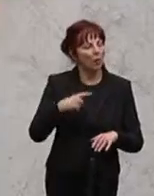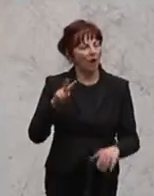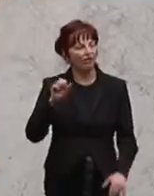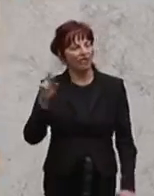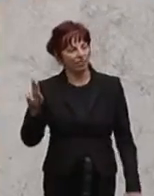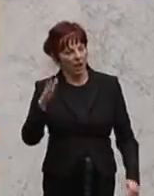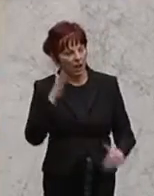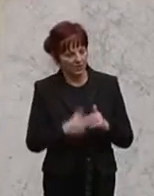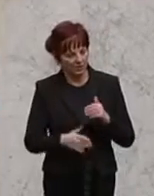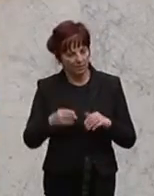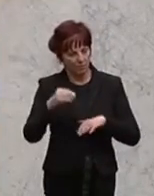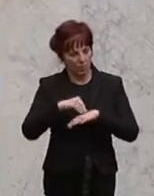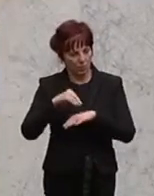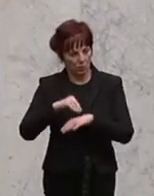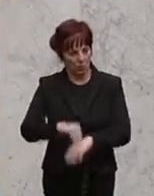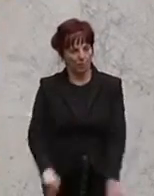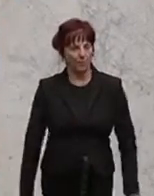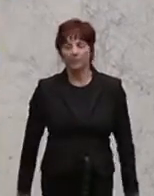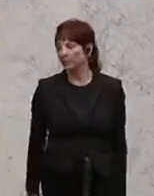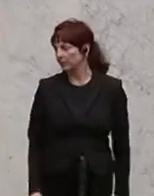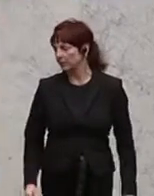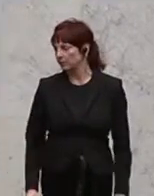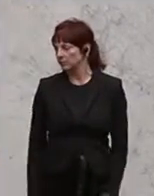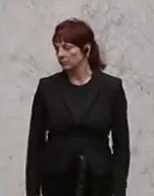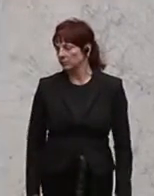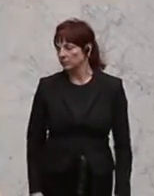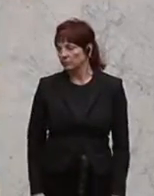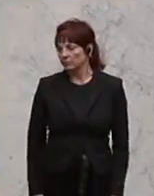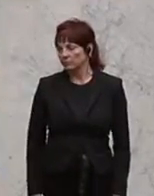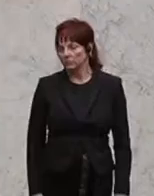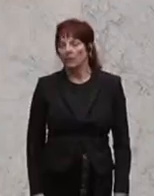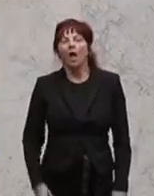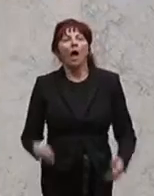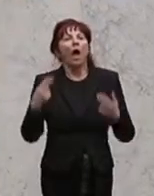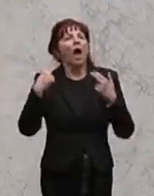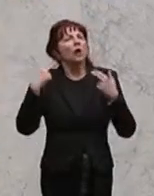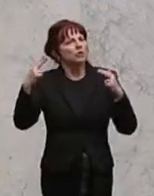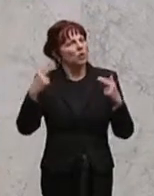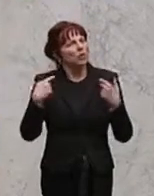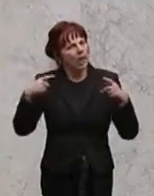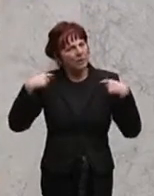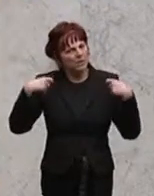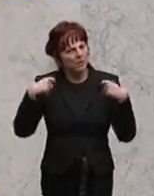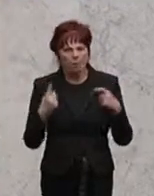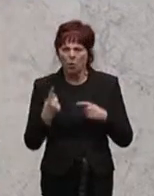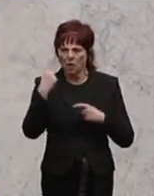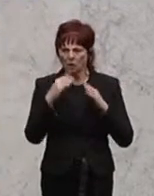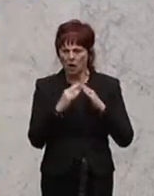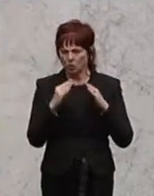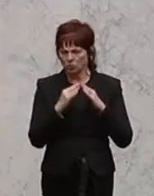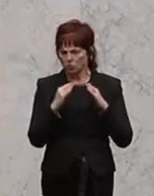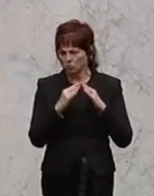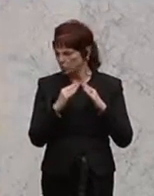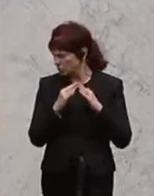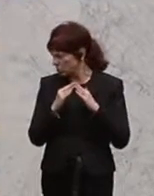Der Verfassungssprecher des Team Stronnach, Georg Vetter, ist der nächste Redner. Herr Präsident, hohes Haus. Was ich